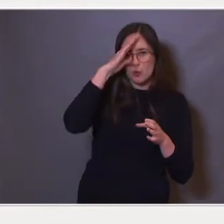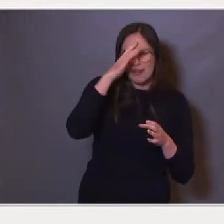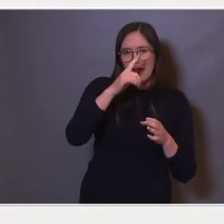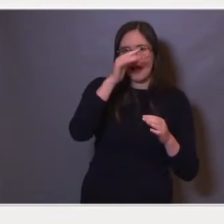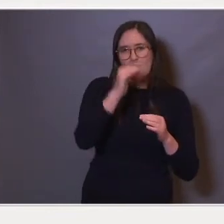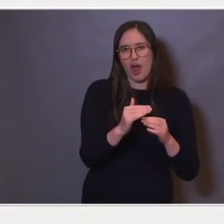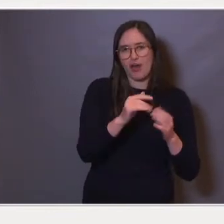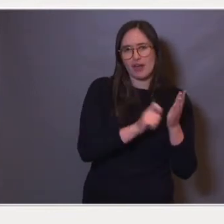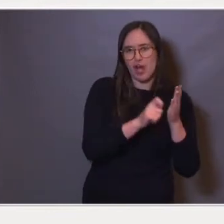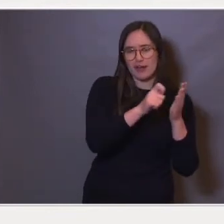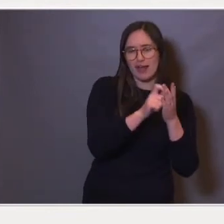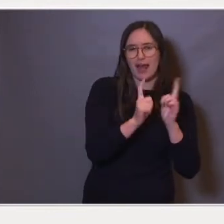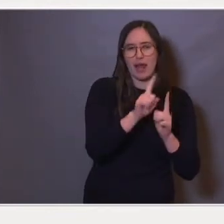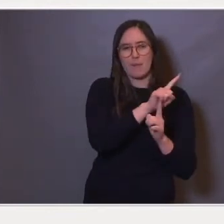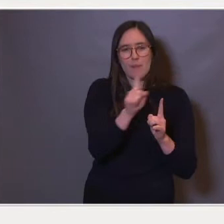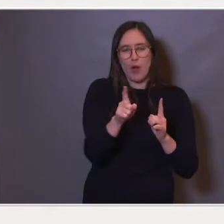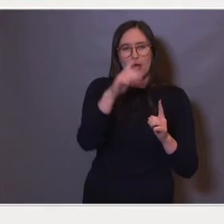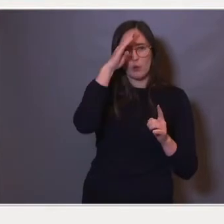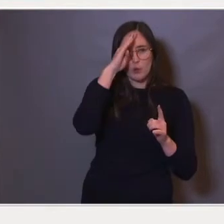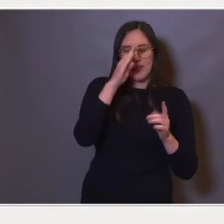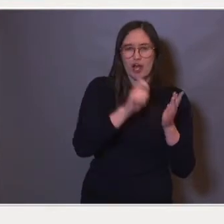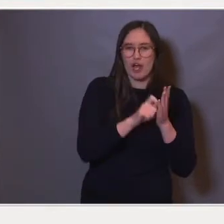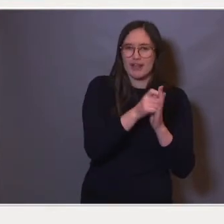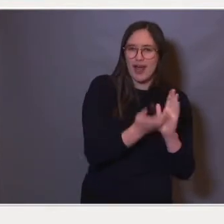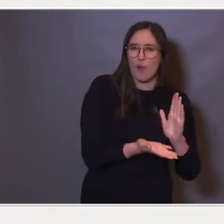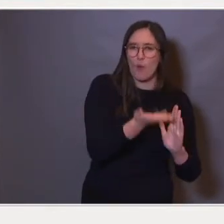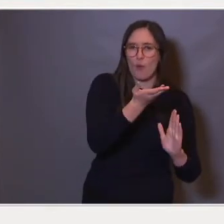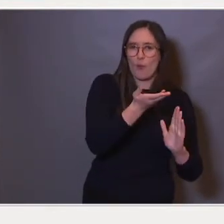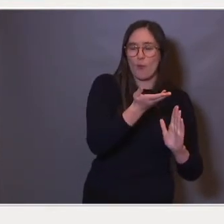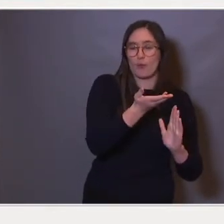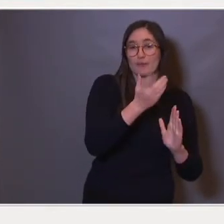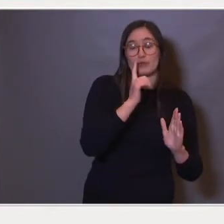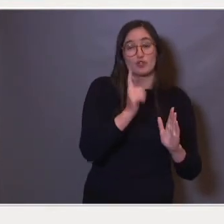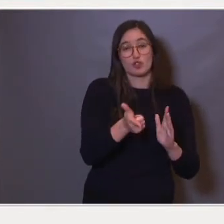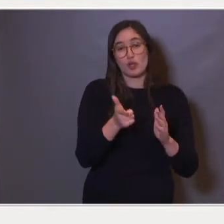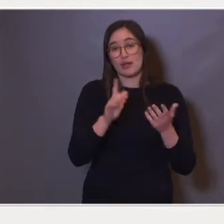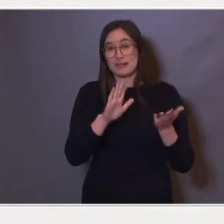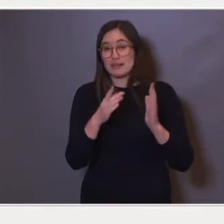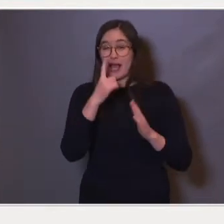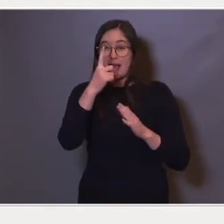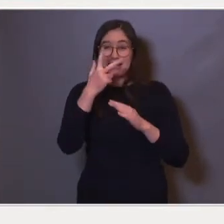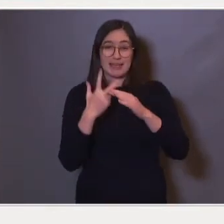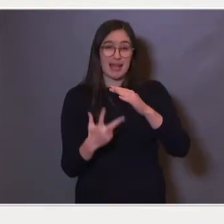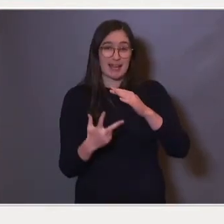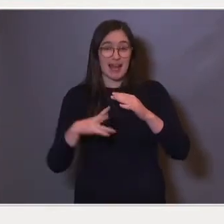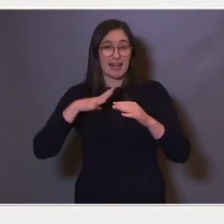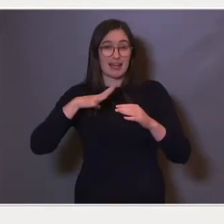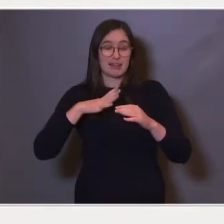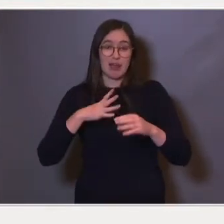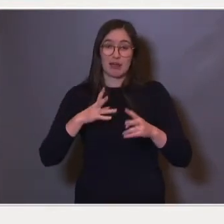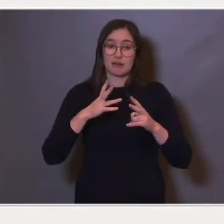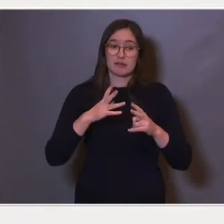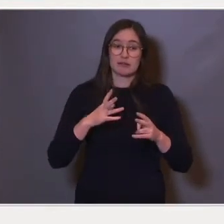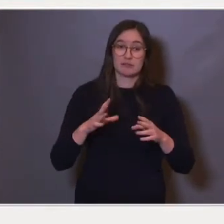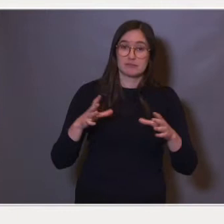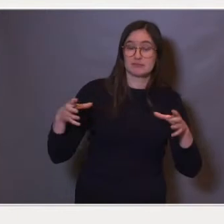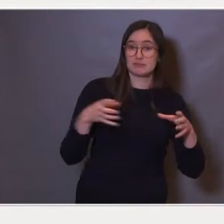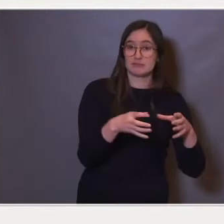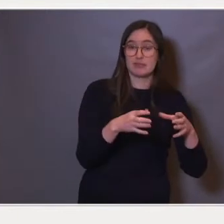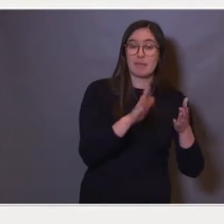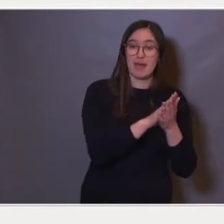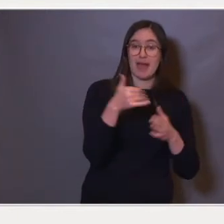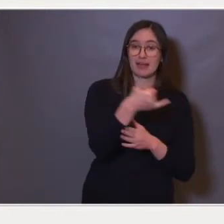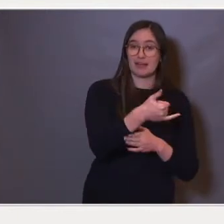karakterer, eller bare for å få guttenes karakterer opp. For det er jo ca. en tredjedel jenter som er i samme av de som er i den